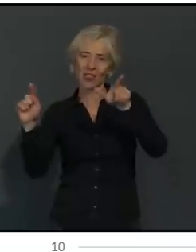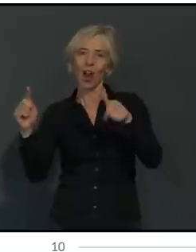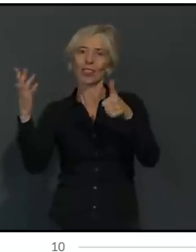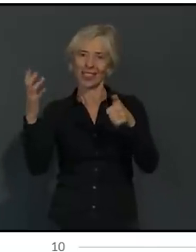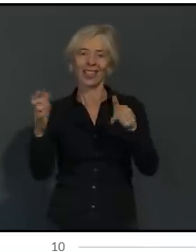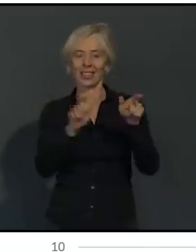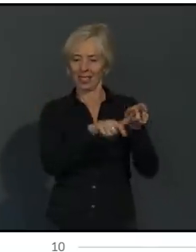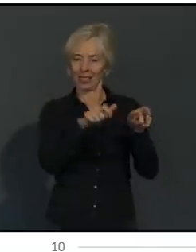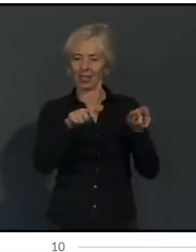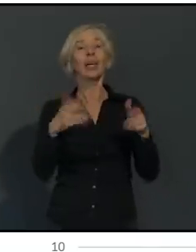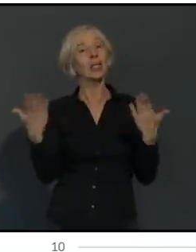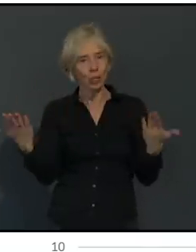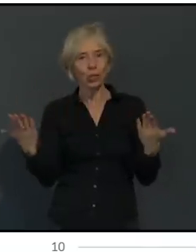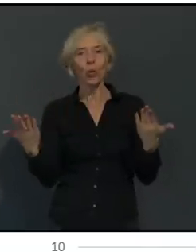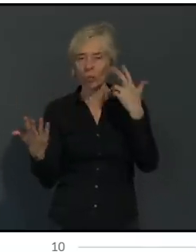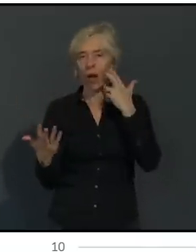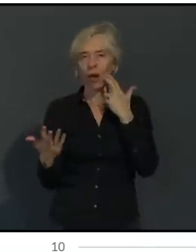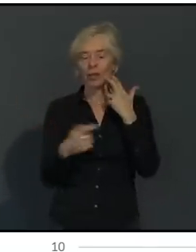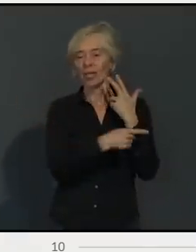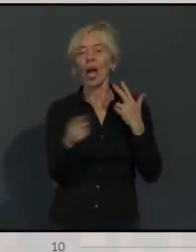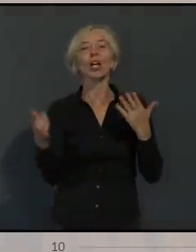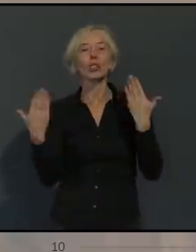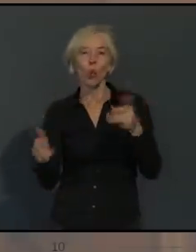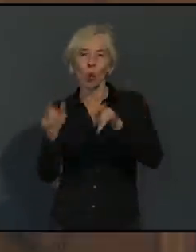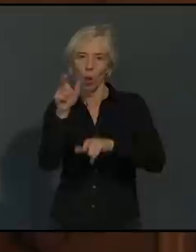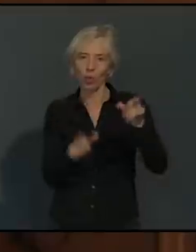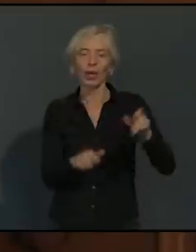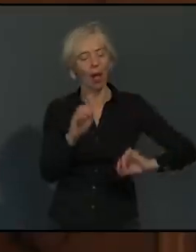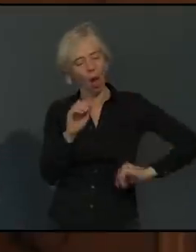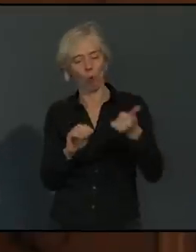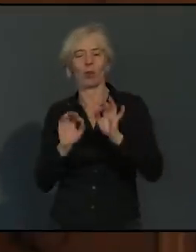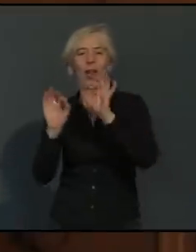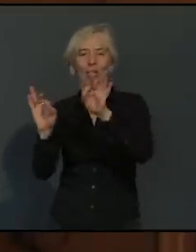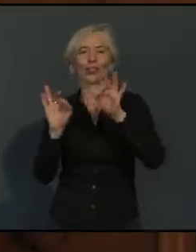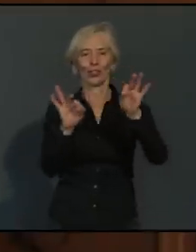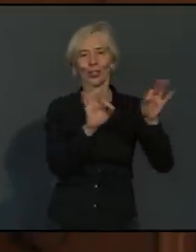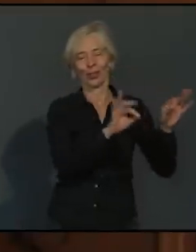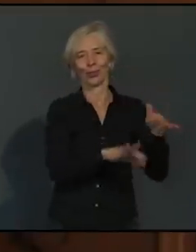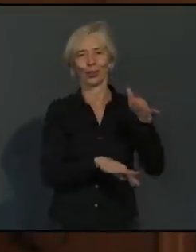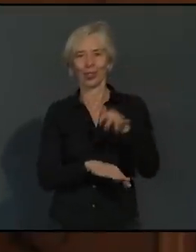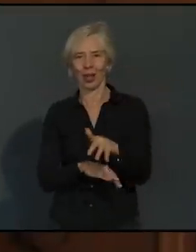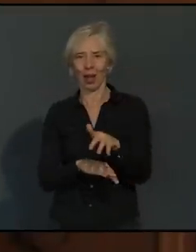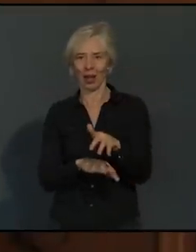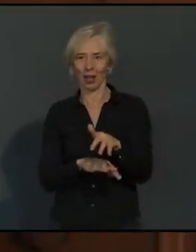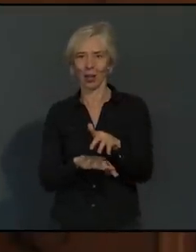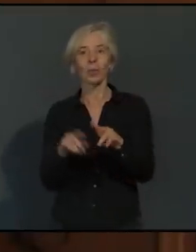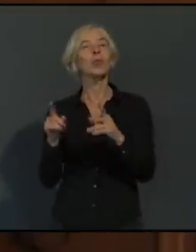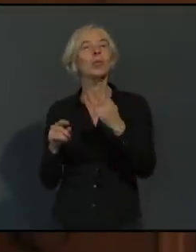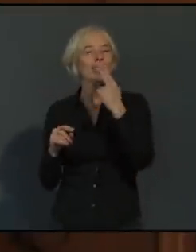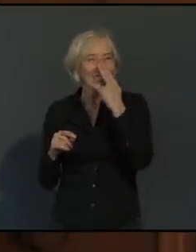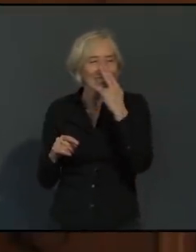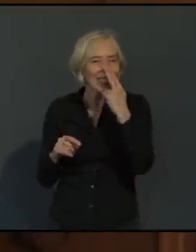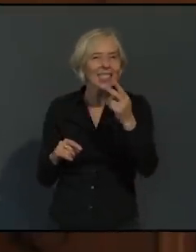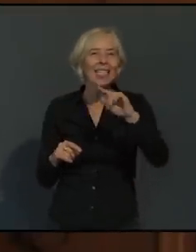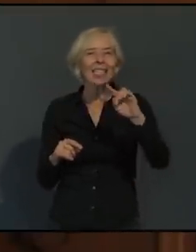maßgeblich befeuert. Was man weiterhin sieht, auch wenn es zahlenmäßig gar nicht so relevant ist, ist weiterhin so eine Spitze,